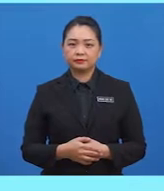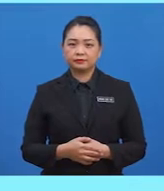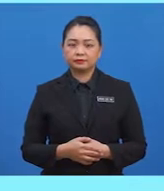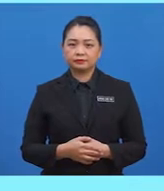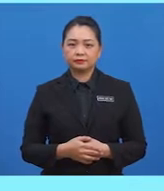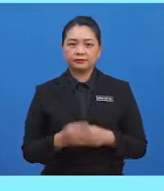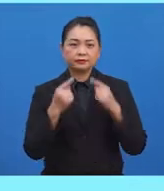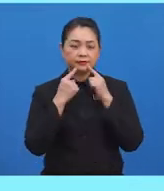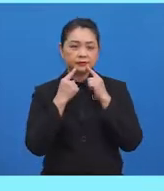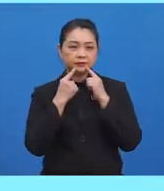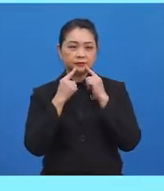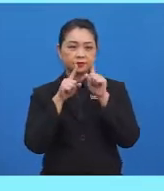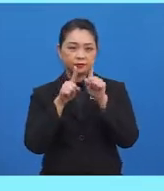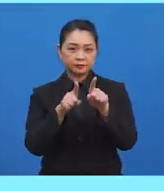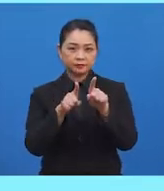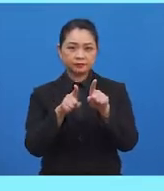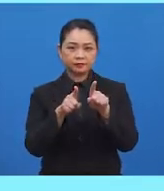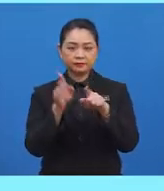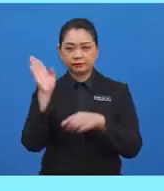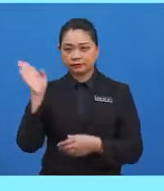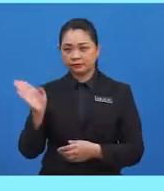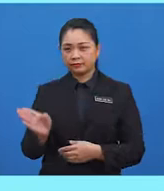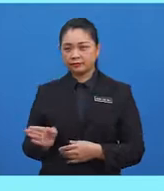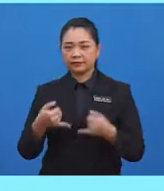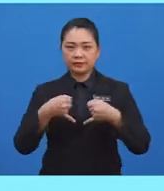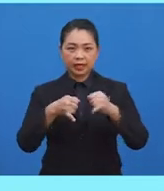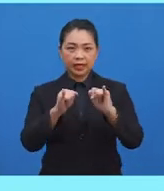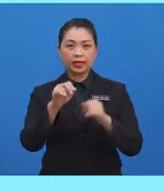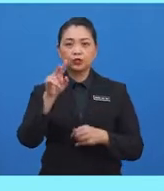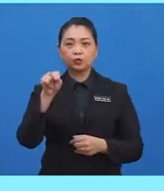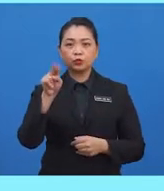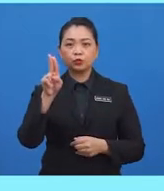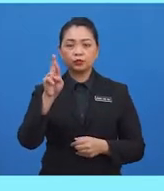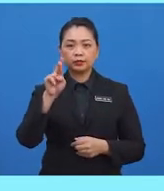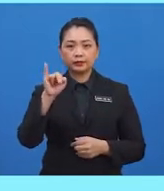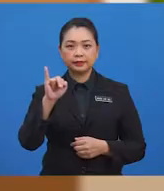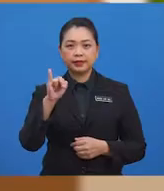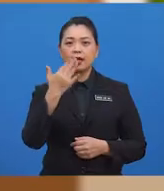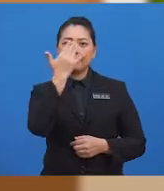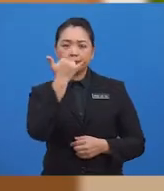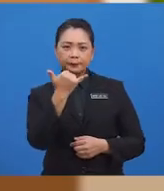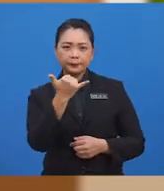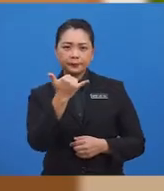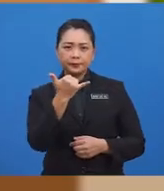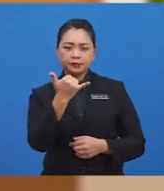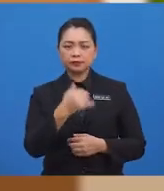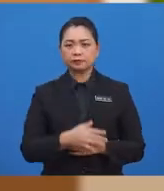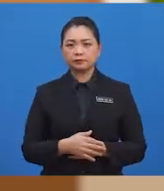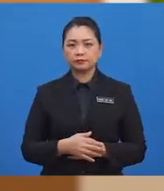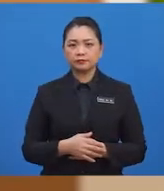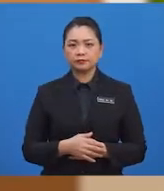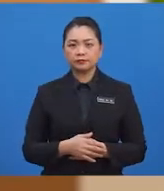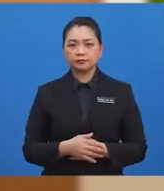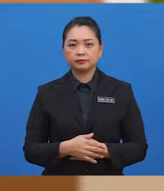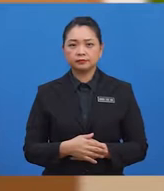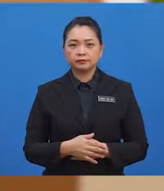Jalan betul. Jalan merpati. merpati. Mengapa kamu memilih